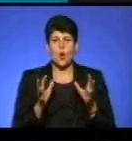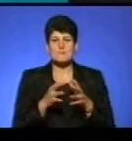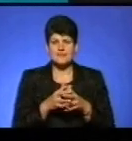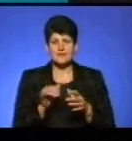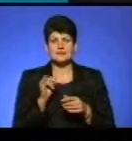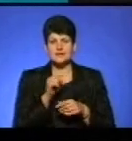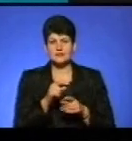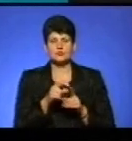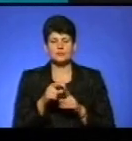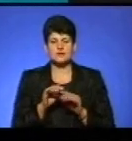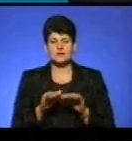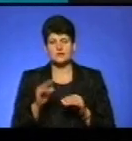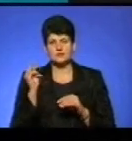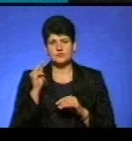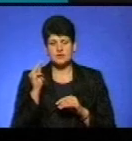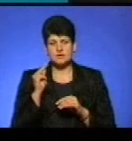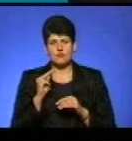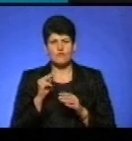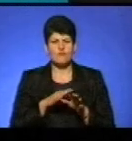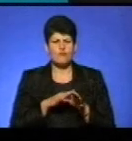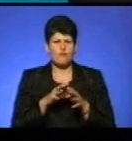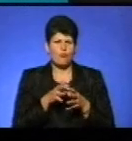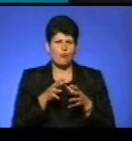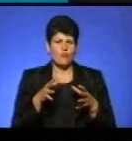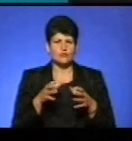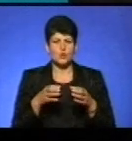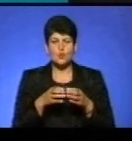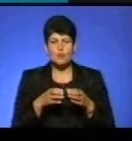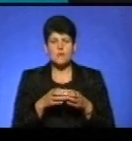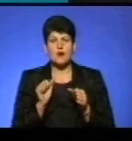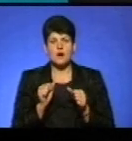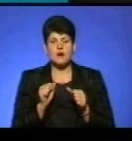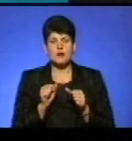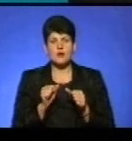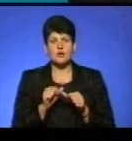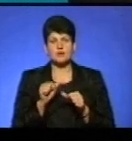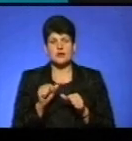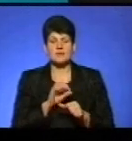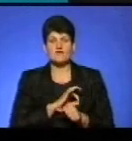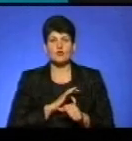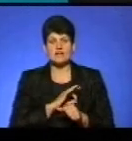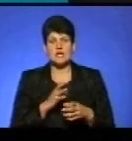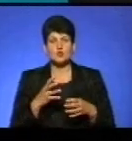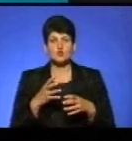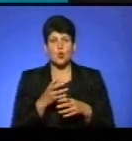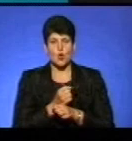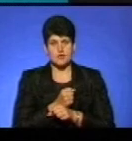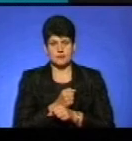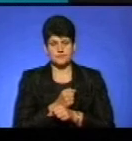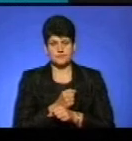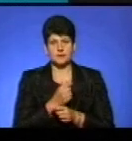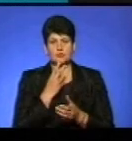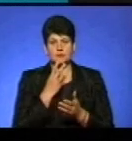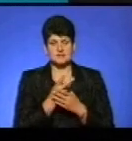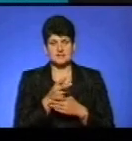словами, таким чином діти навчатимуться у переповнених групах, а деяких вихователів скоротять. Давайте подивимося